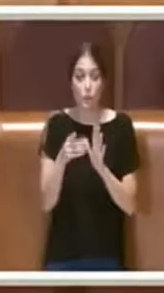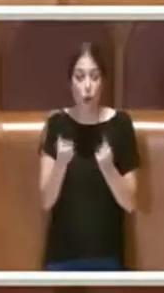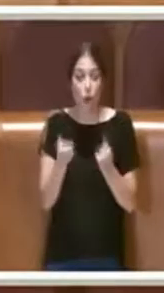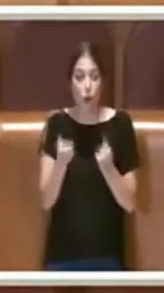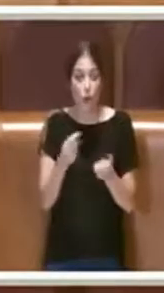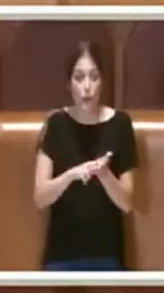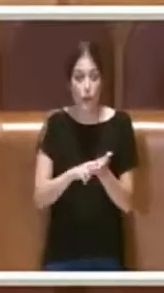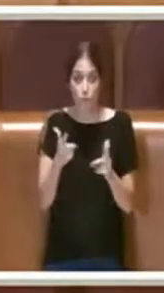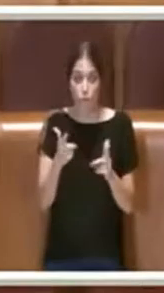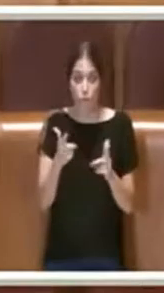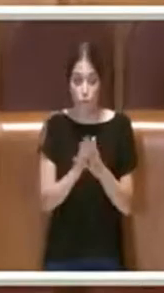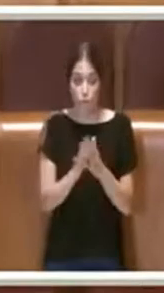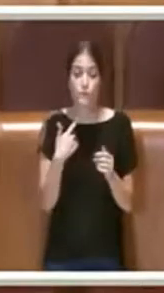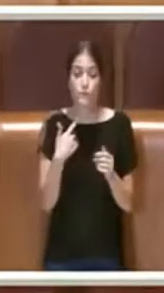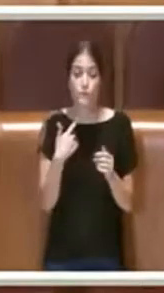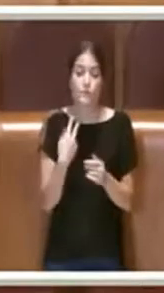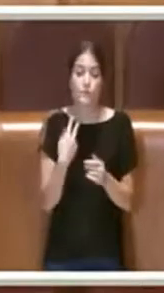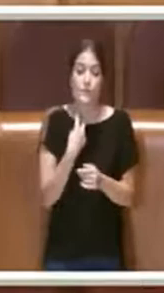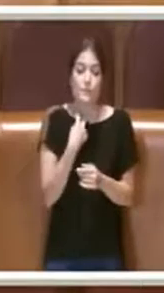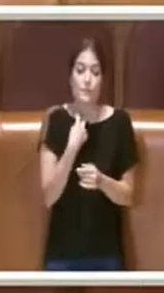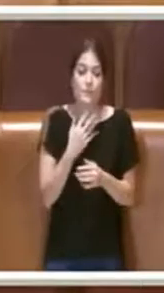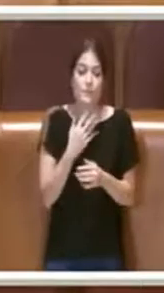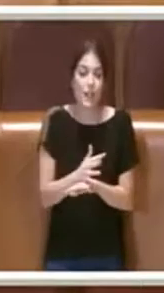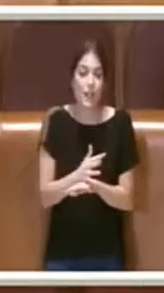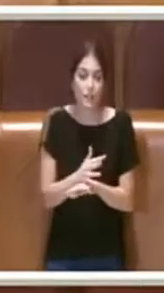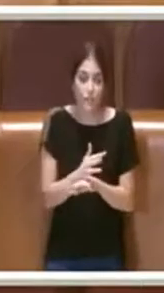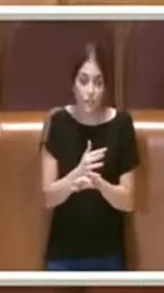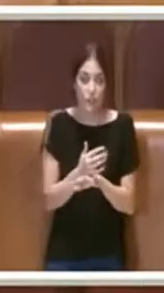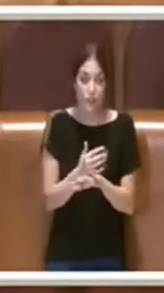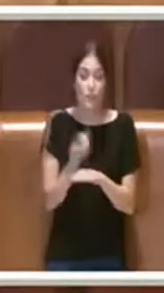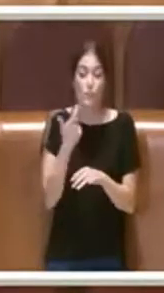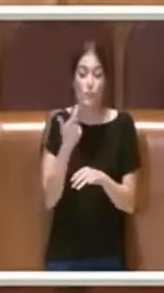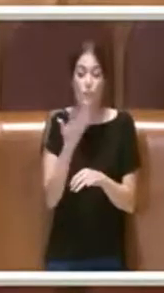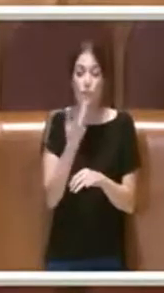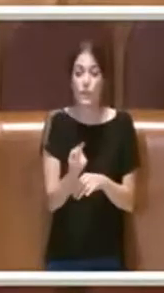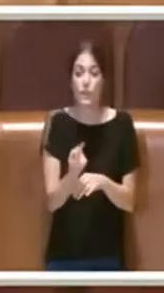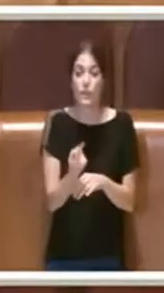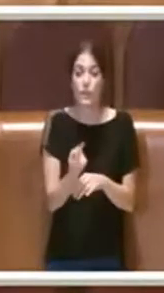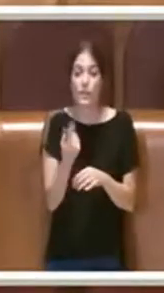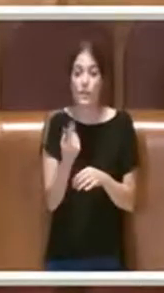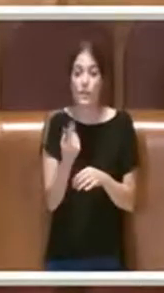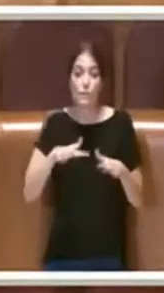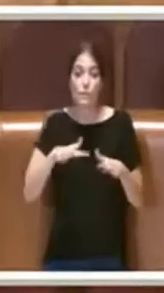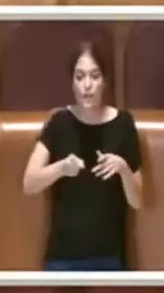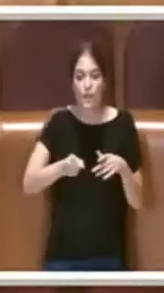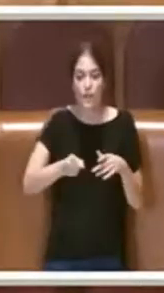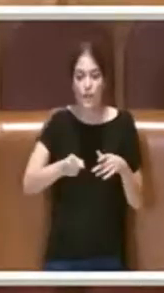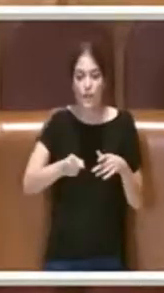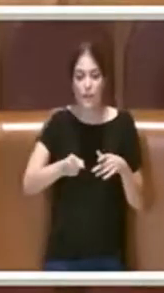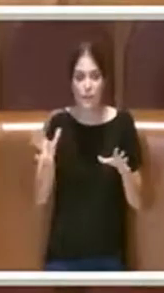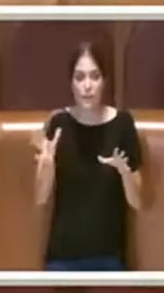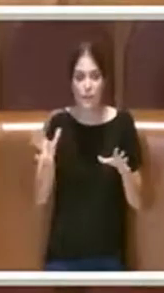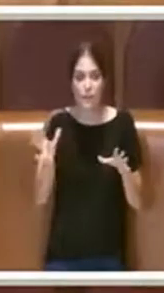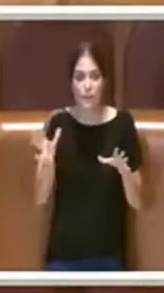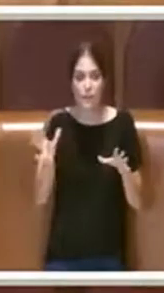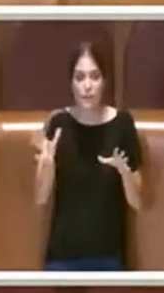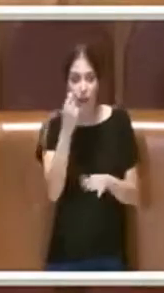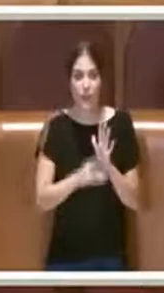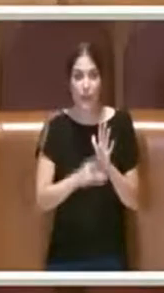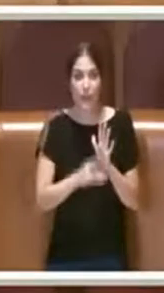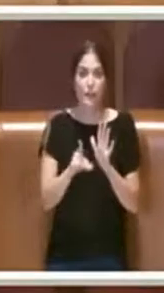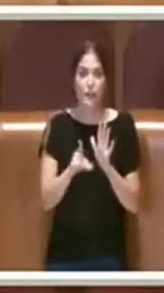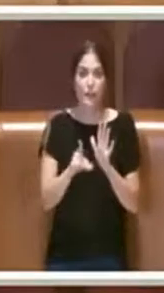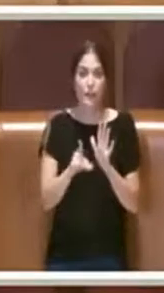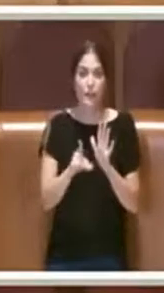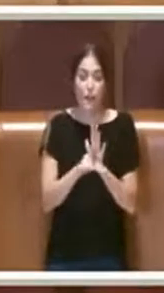correva l'obbligo intervenire anche per dire che forse siamo in dirittura d'arrivo e con il decreto mi auguro che